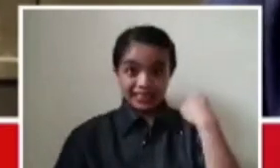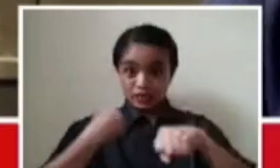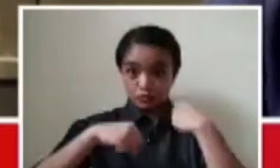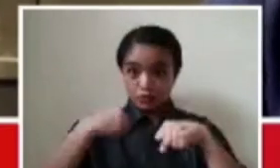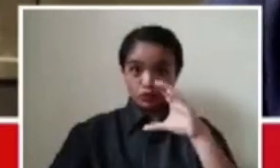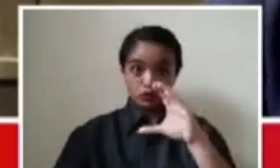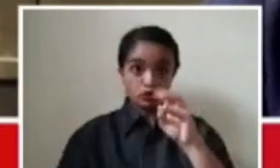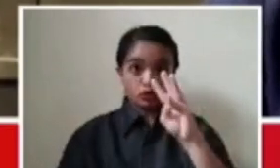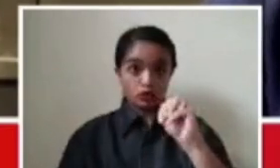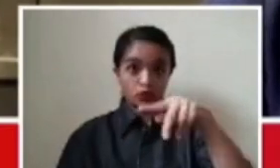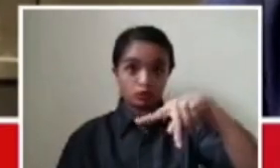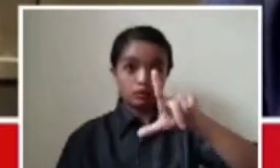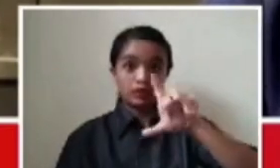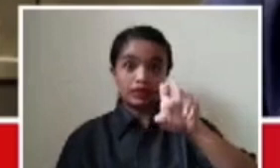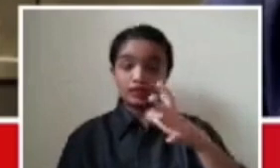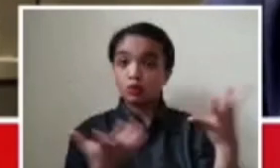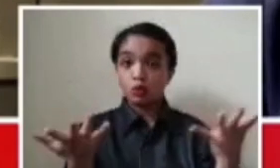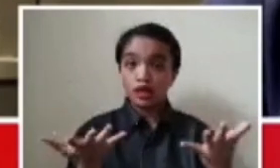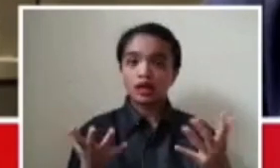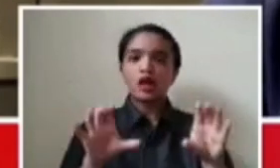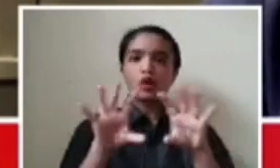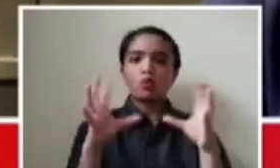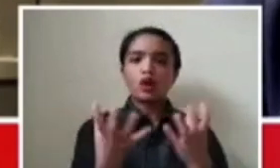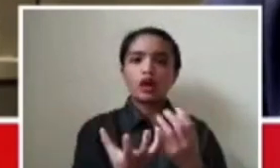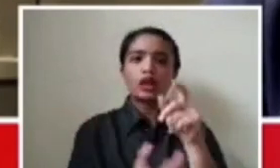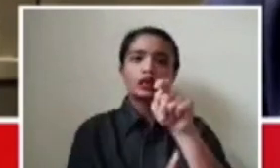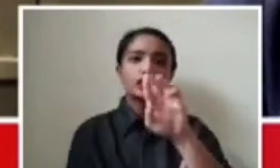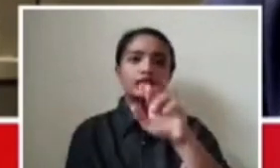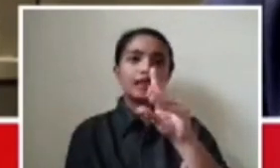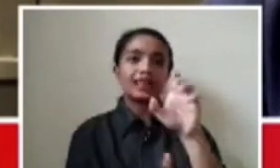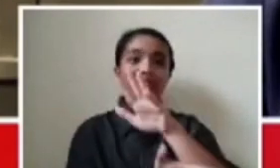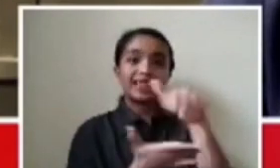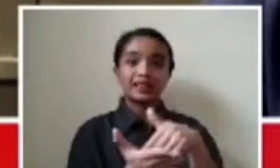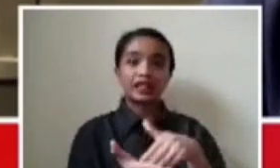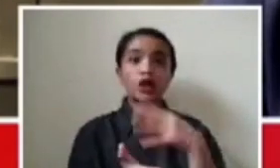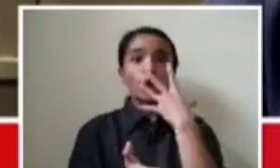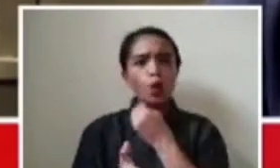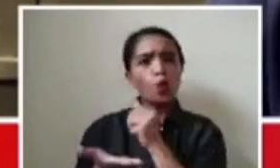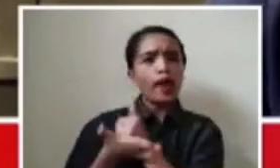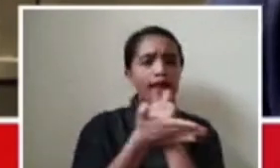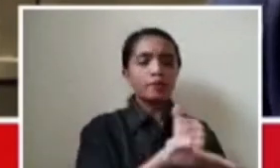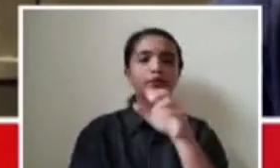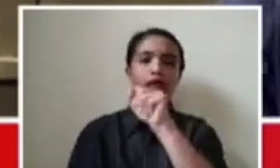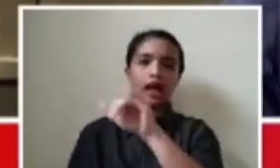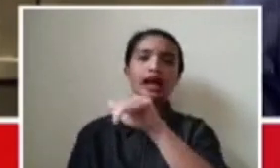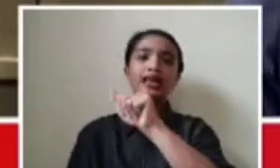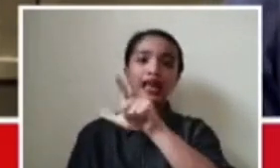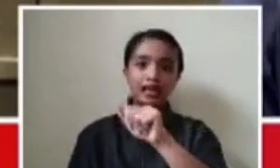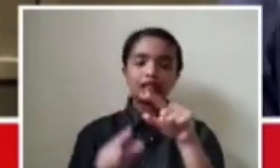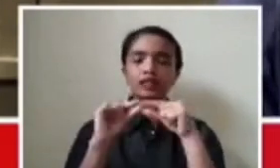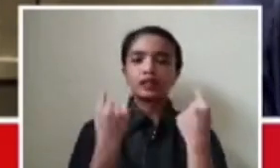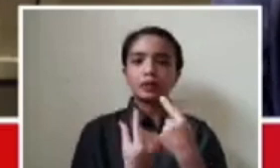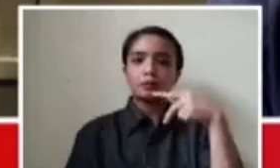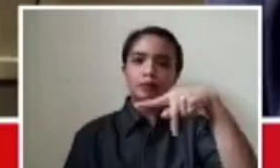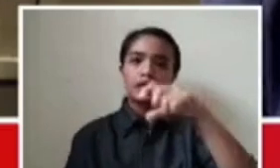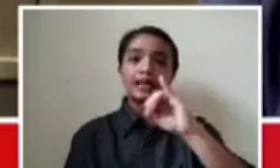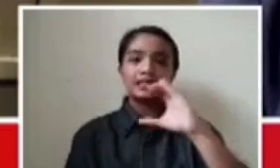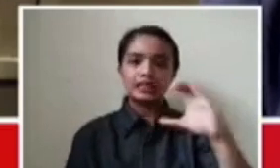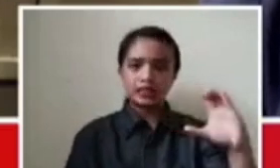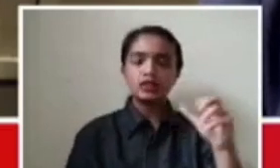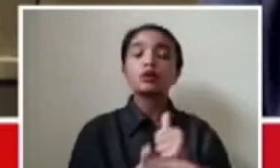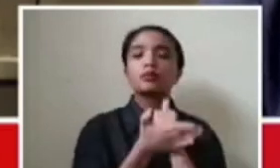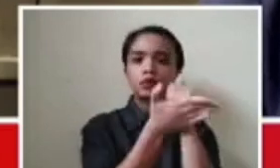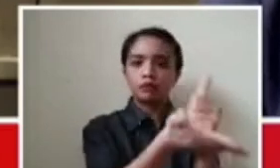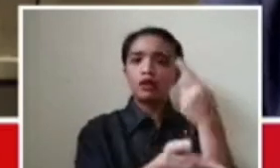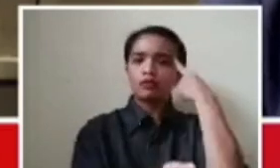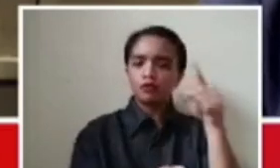at least this year nakapagsimula na kami and tuloy-tuloy naman po at sa tingin ko naman na kaya naman